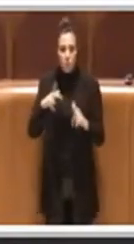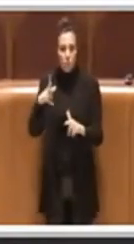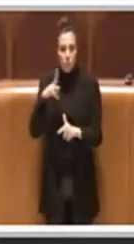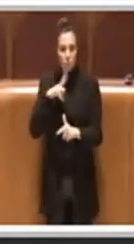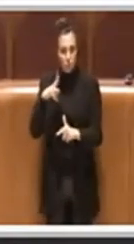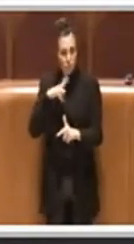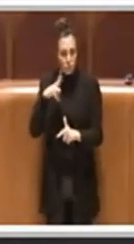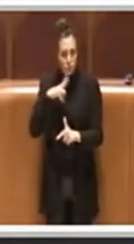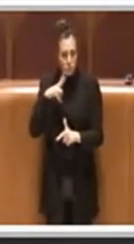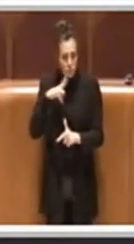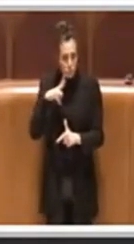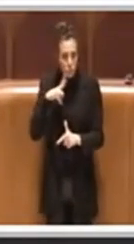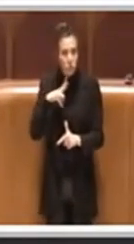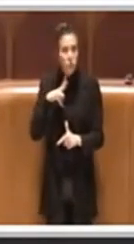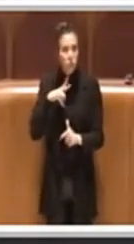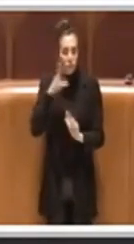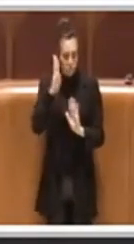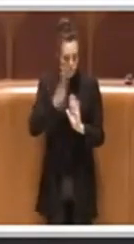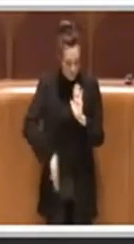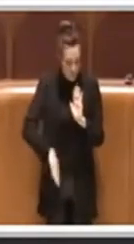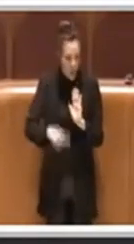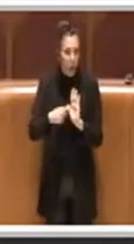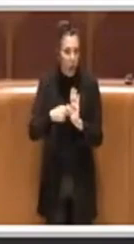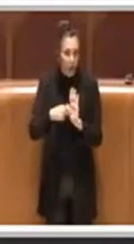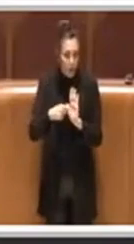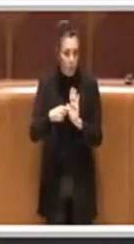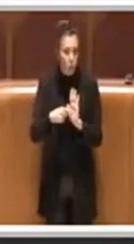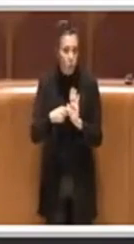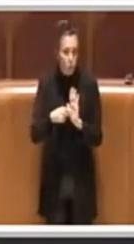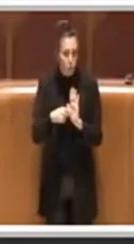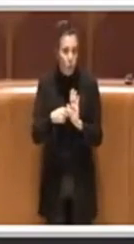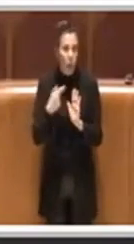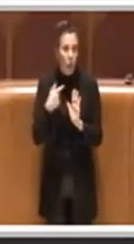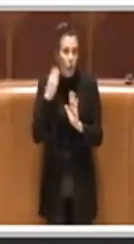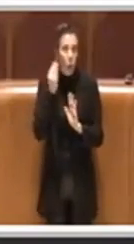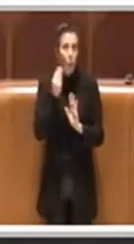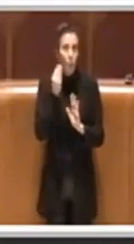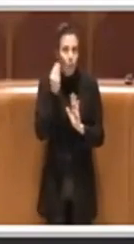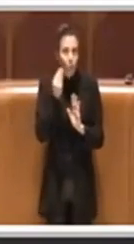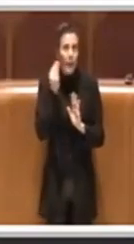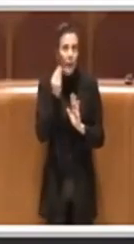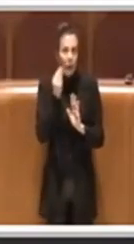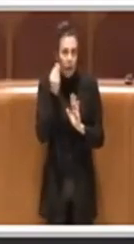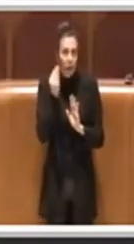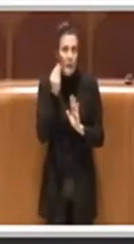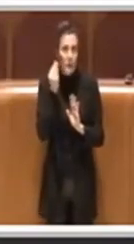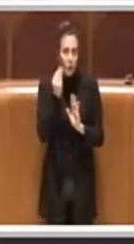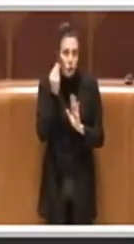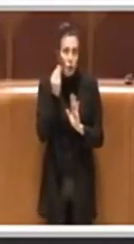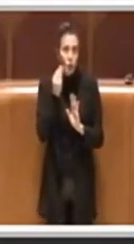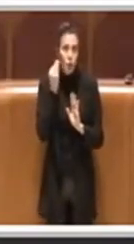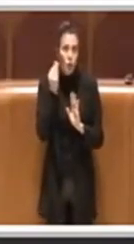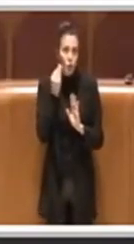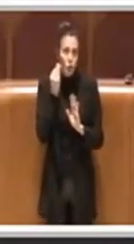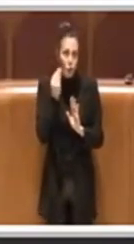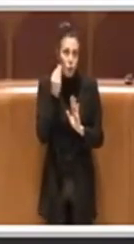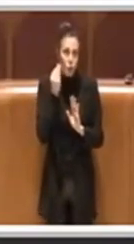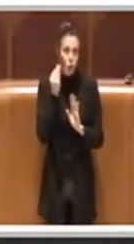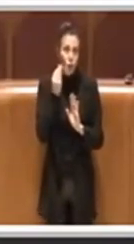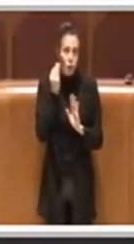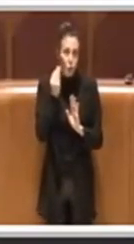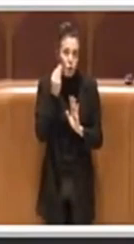lo statuto e devo dire che ne dà